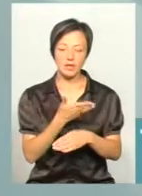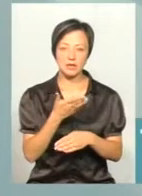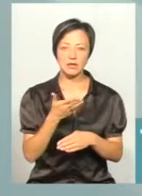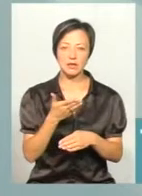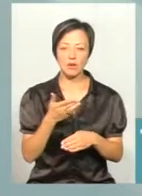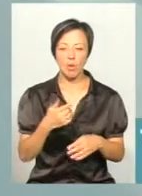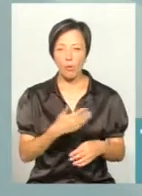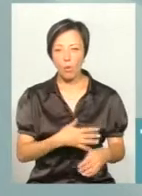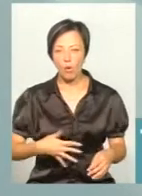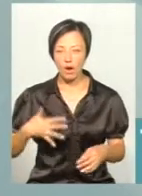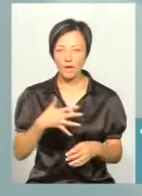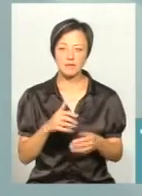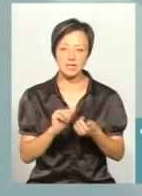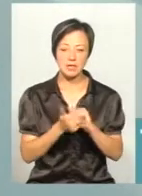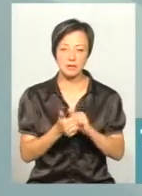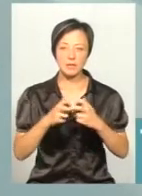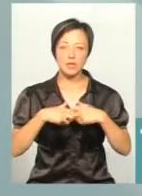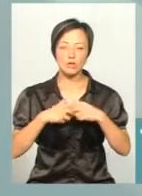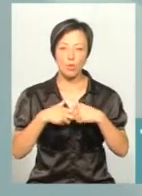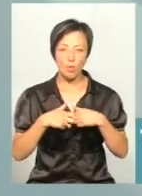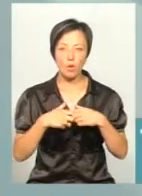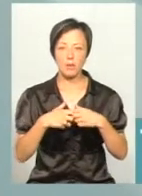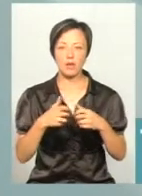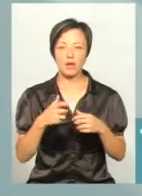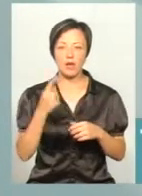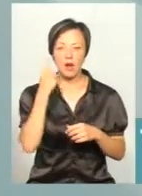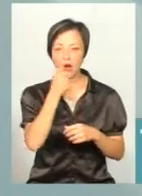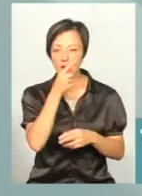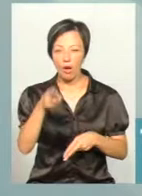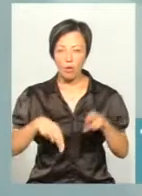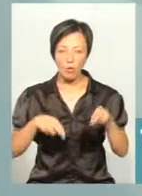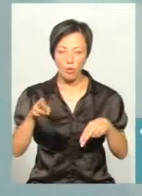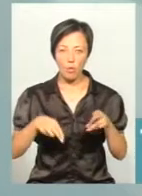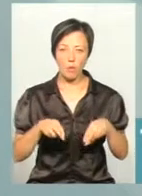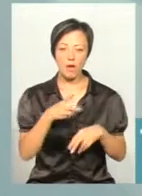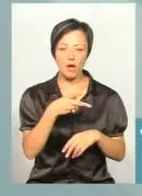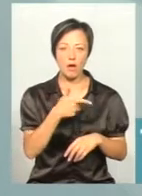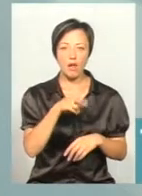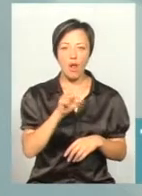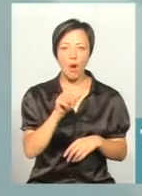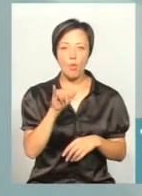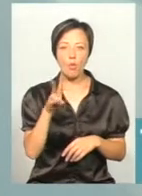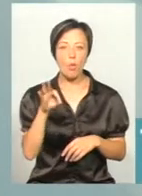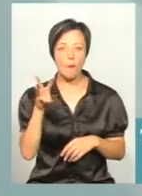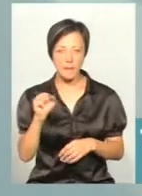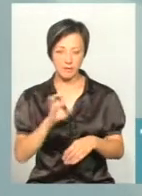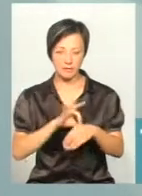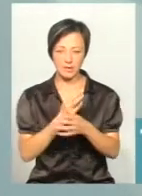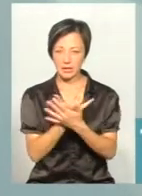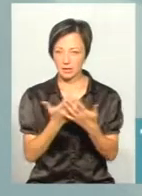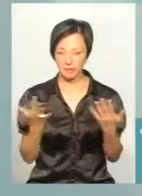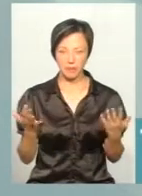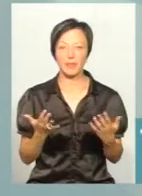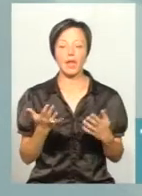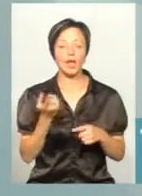певних органів, як заміна суглобів, глаукома на очах та інші захворювання. Тому